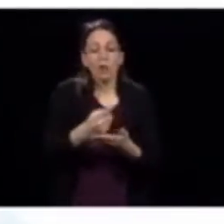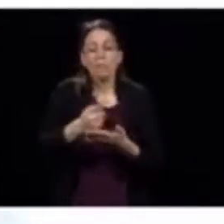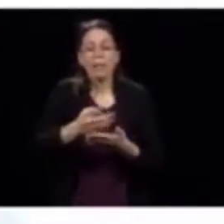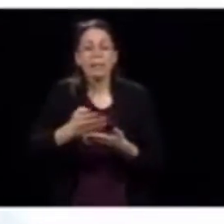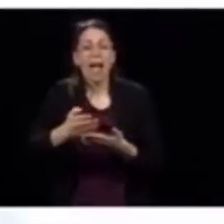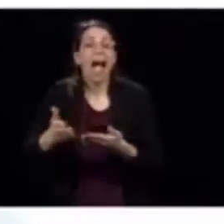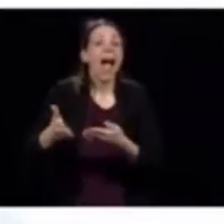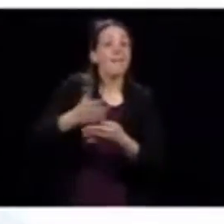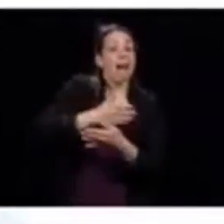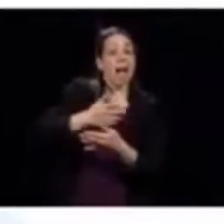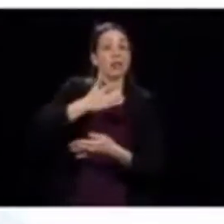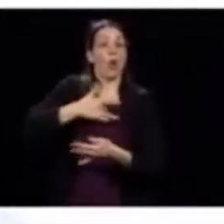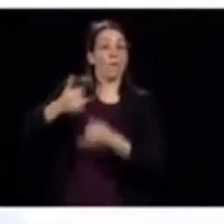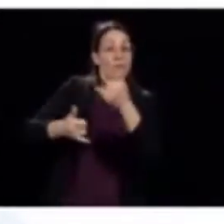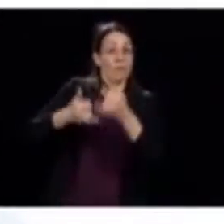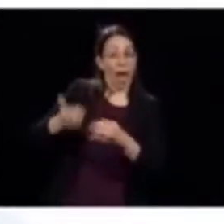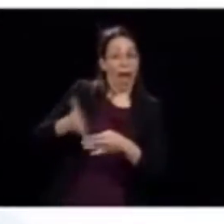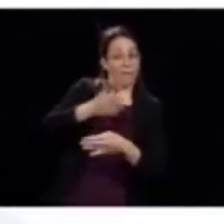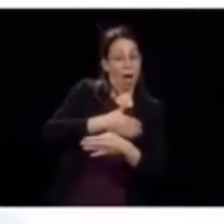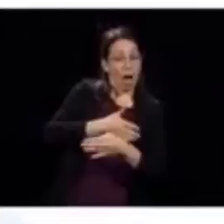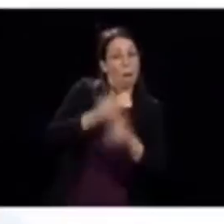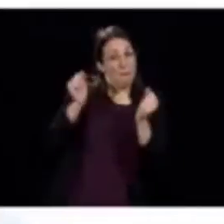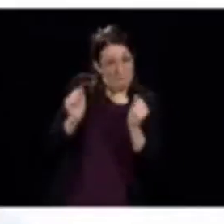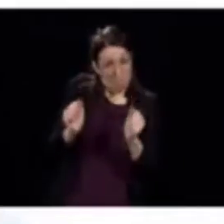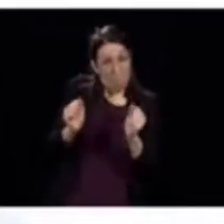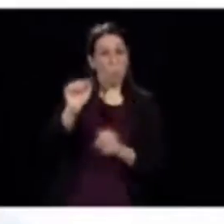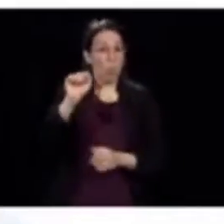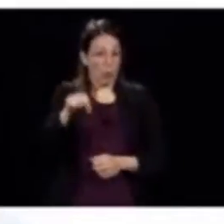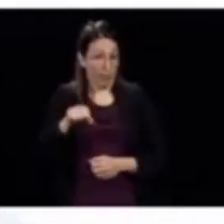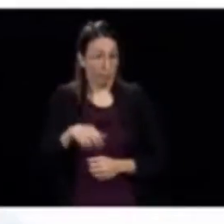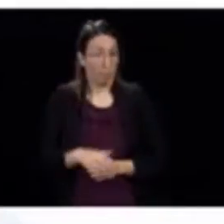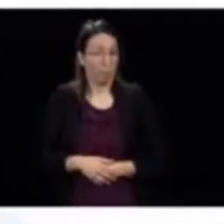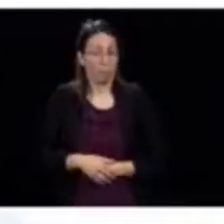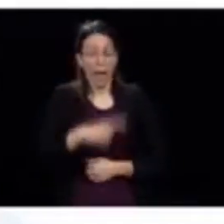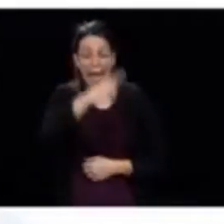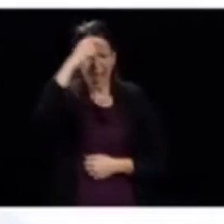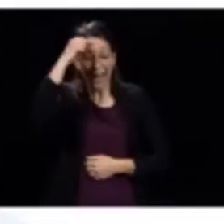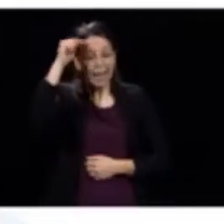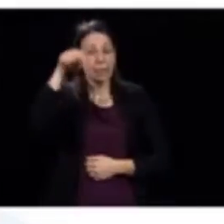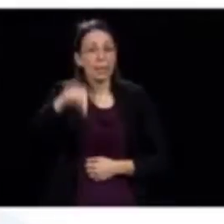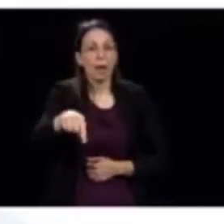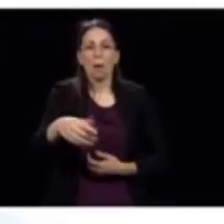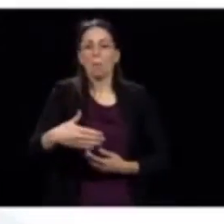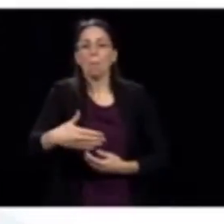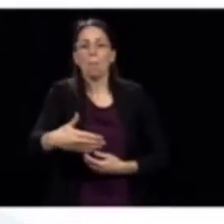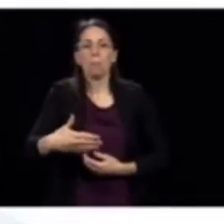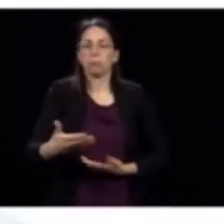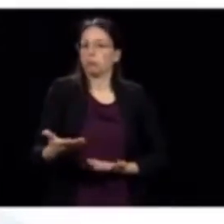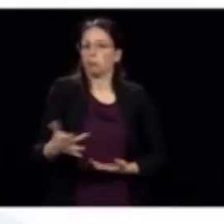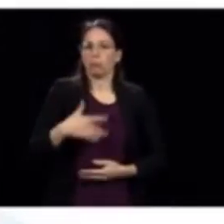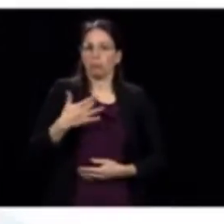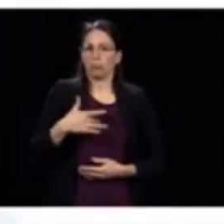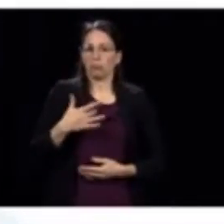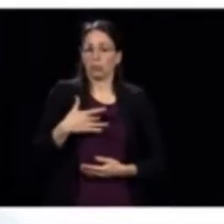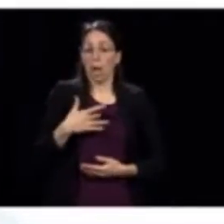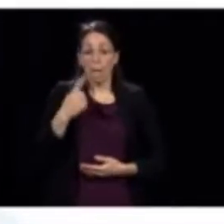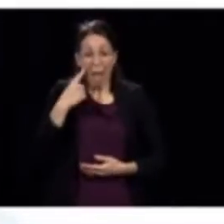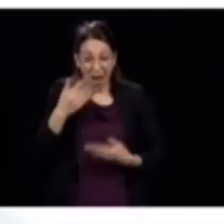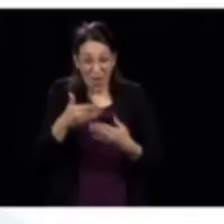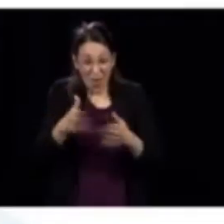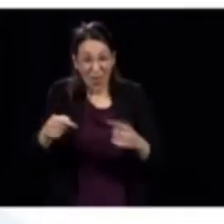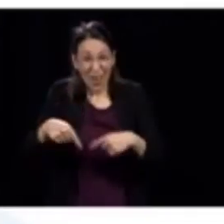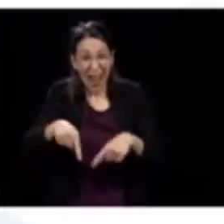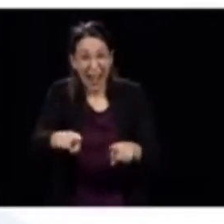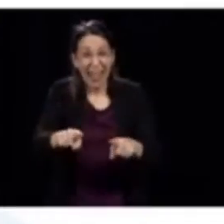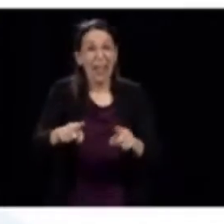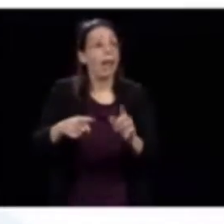de semaines d'ici la fin juin? Ça, c'est possible. Mais l'été, ce n pas quelque chose qui est